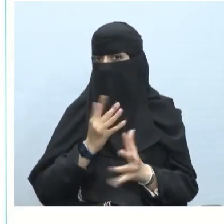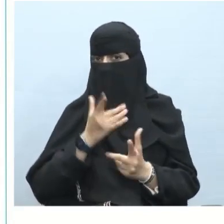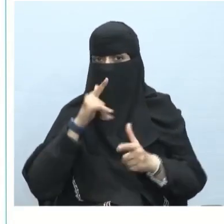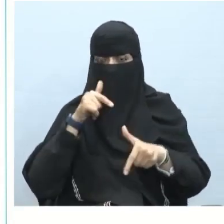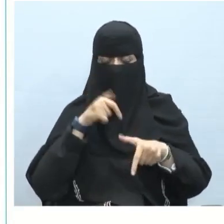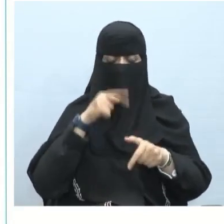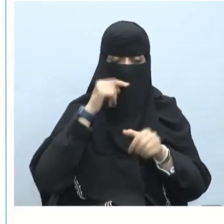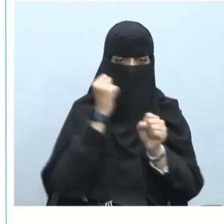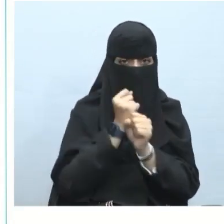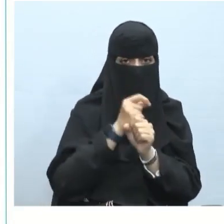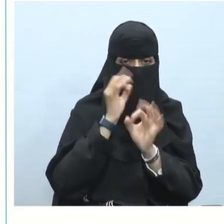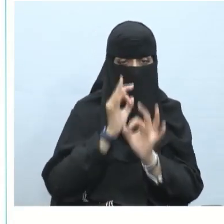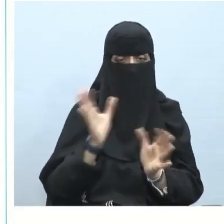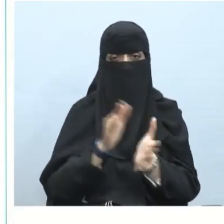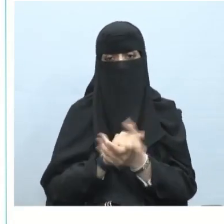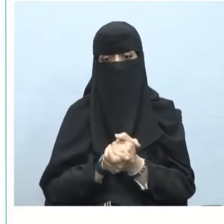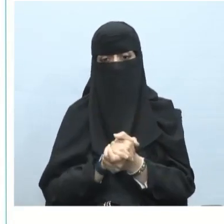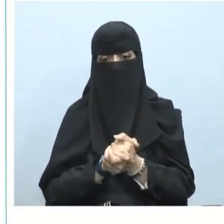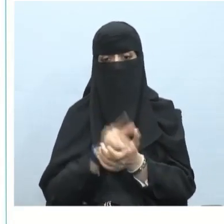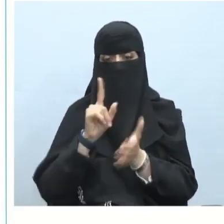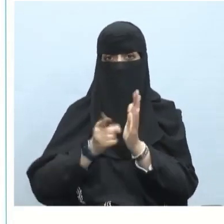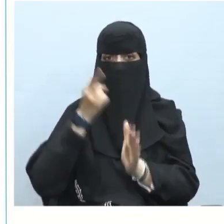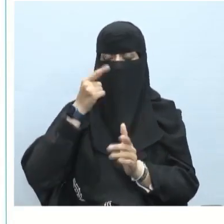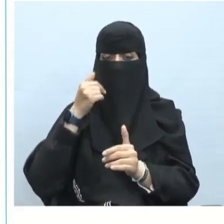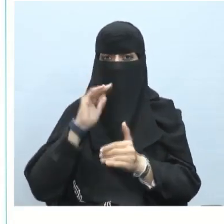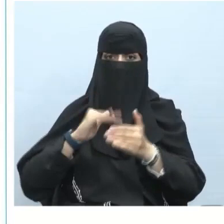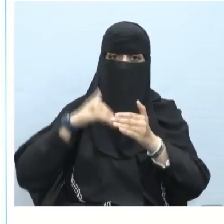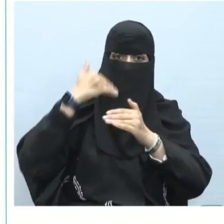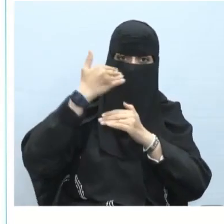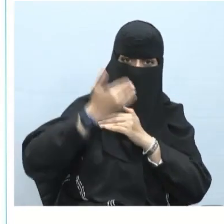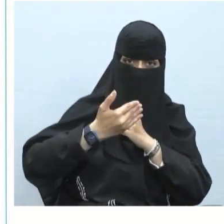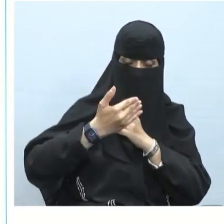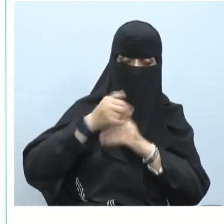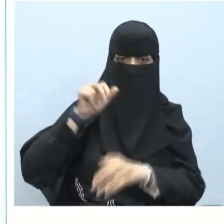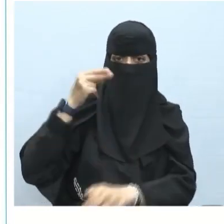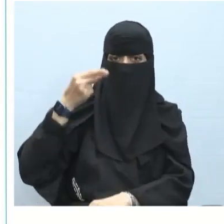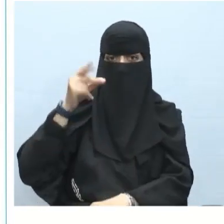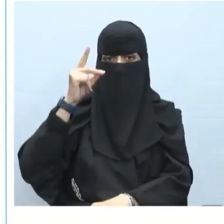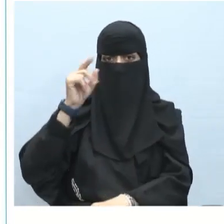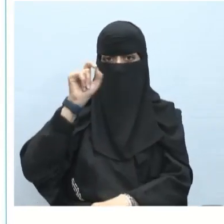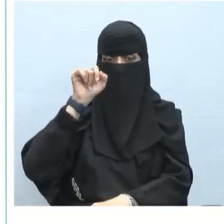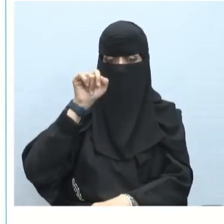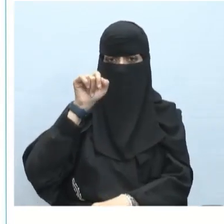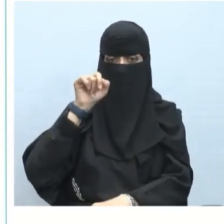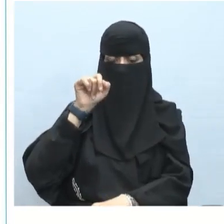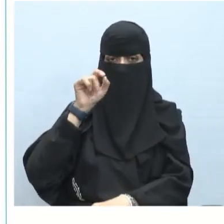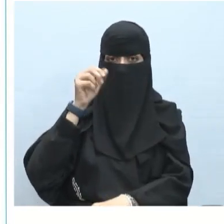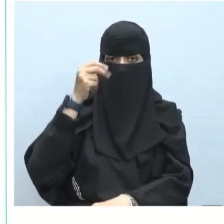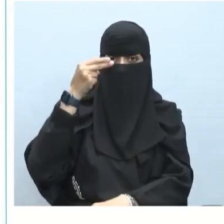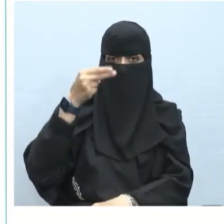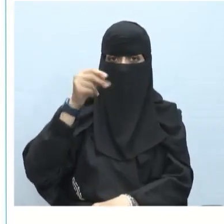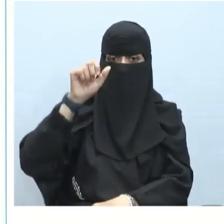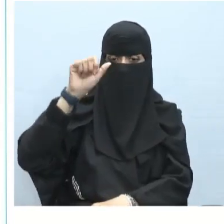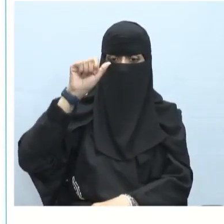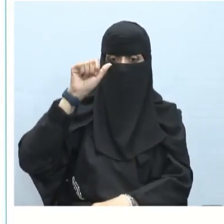وتنفذيه بدقة حرف عطف يفيد التخيير إذن عرفنا ما هو حرف العطف الذي يفيد التخيير